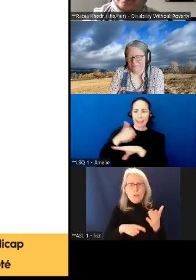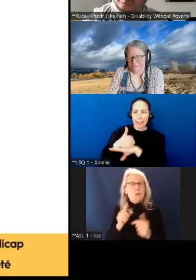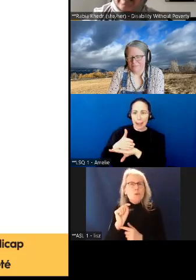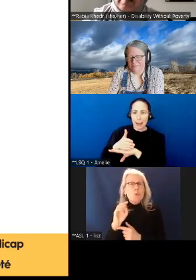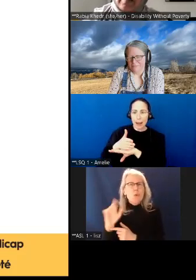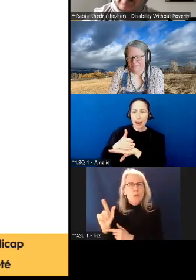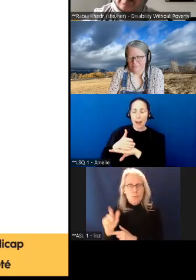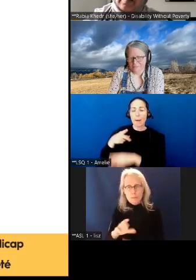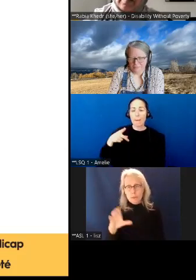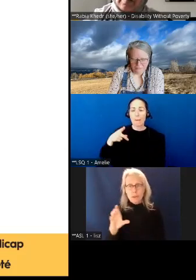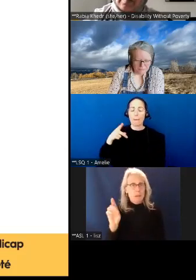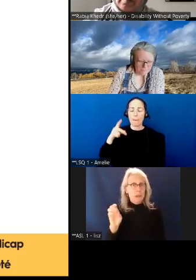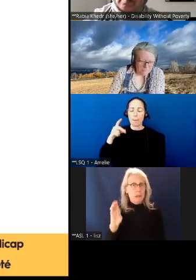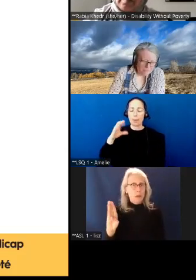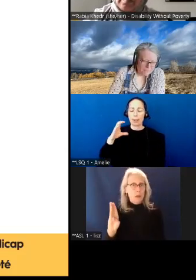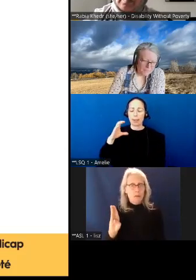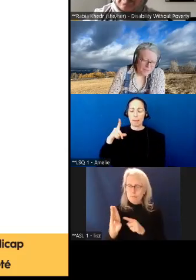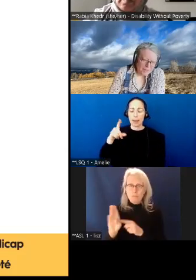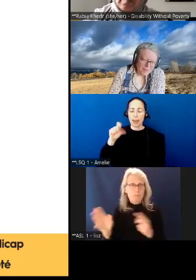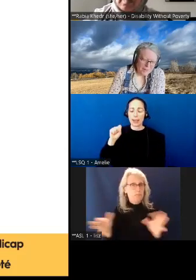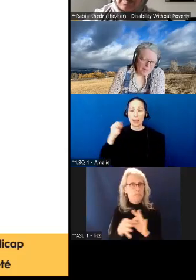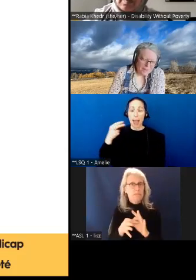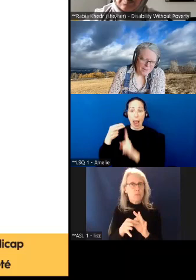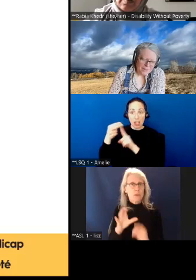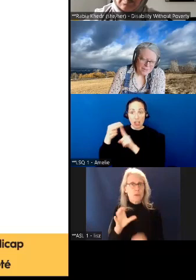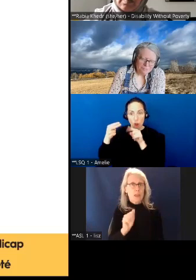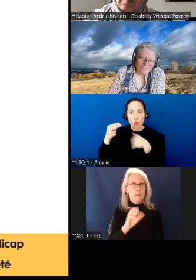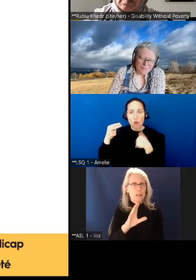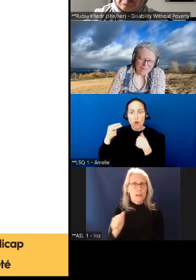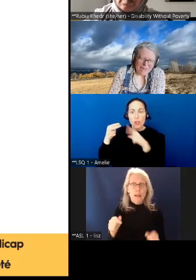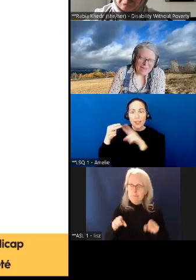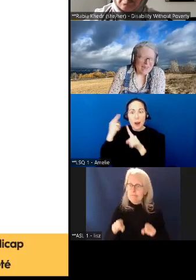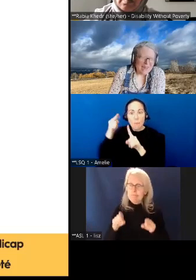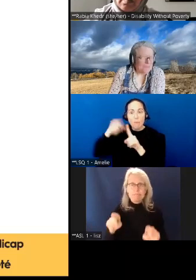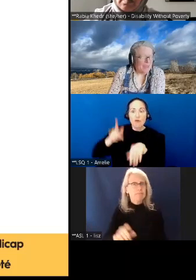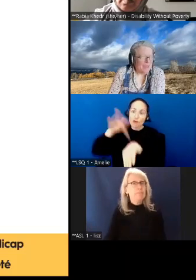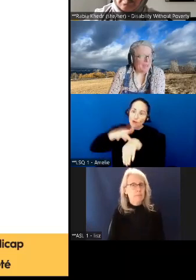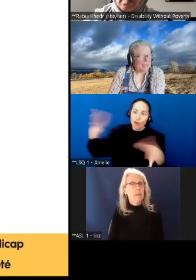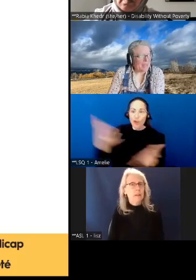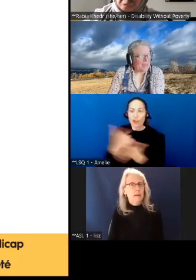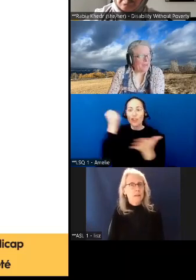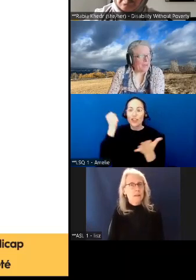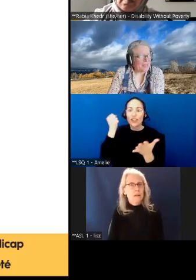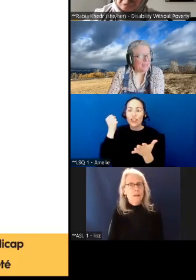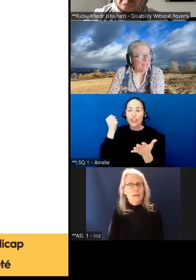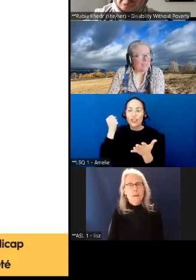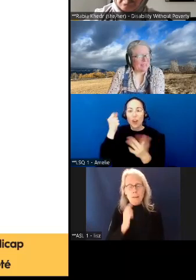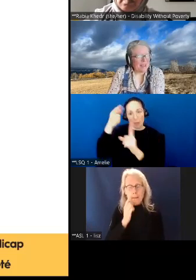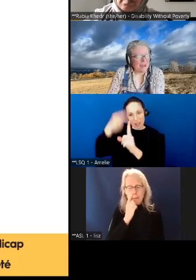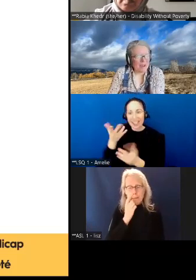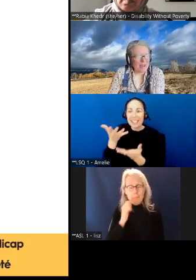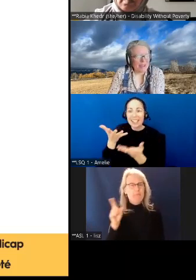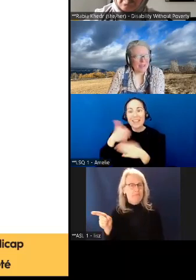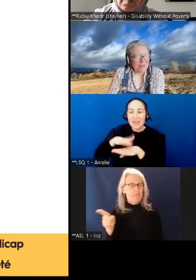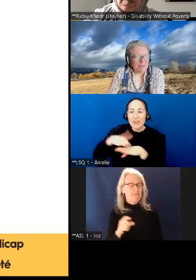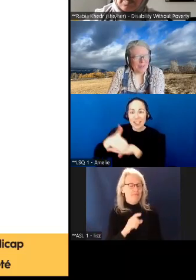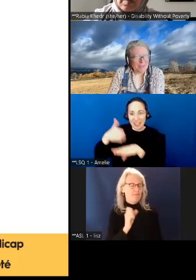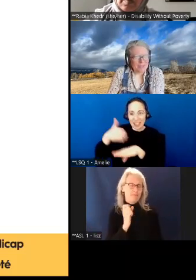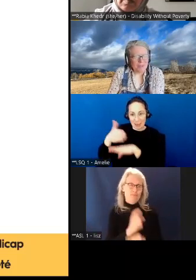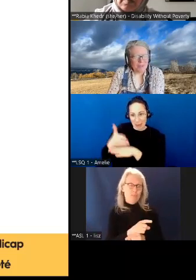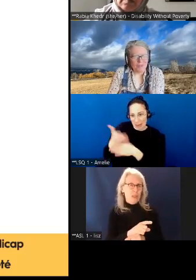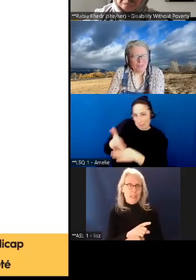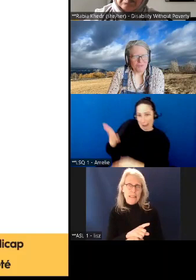PCPSH est une voie pour réaliser cet objectif d'accessibilité.